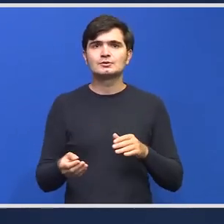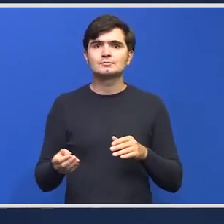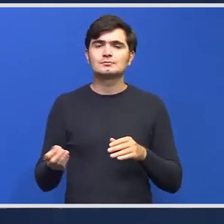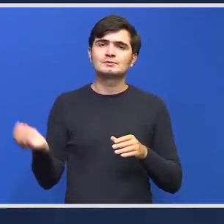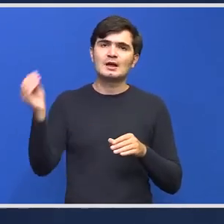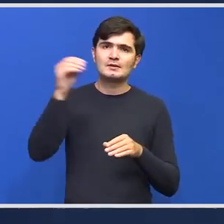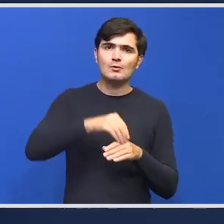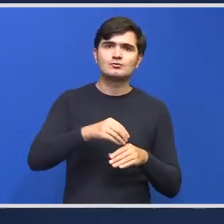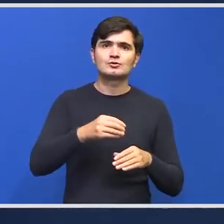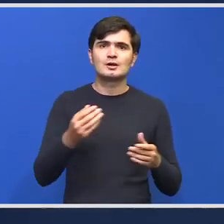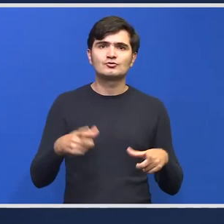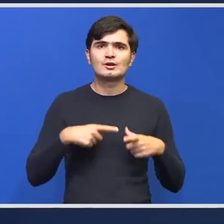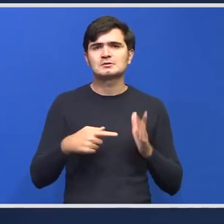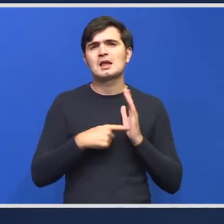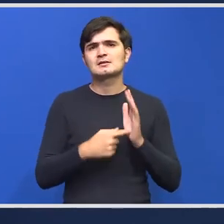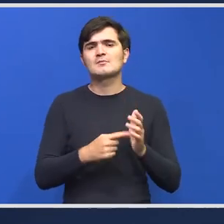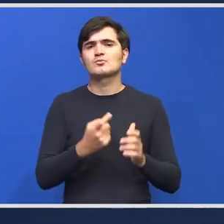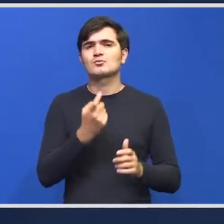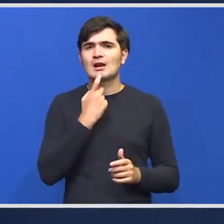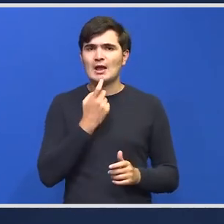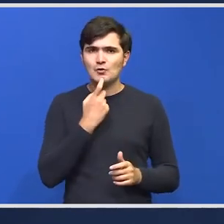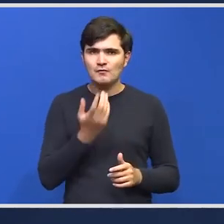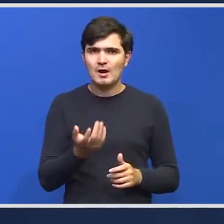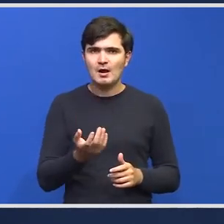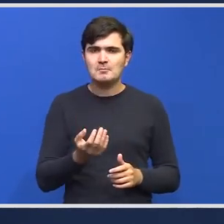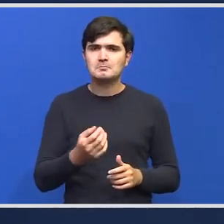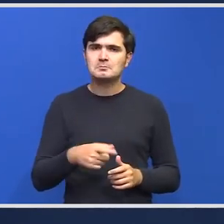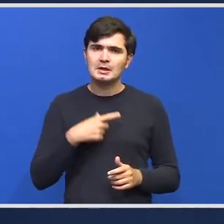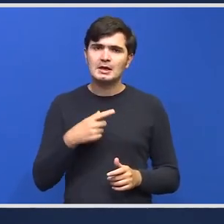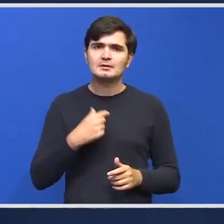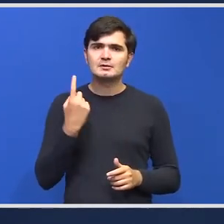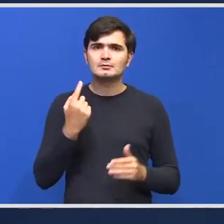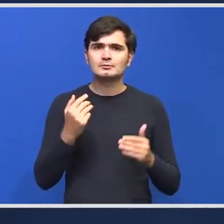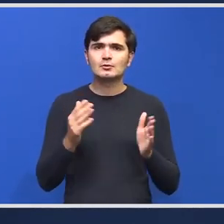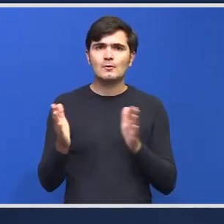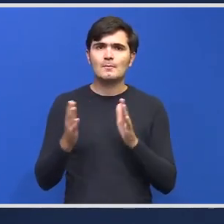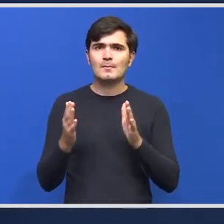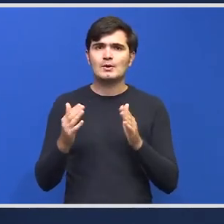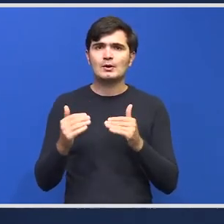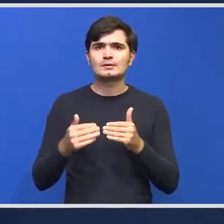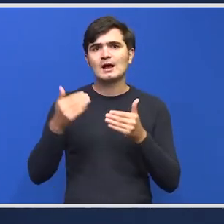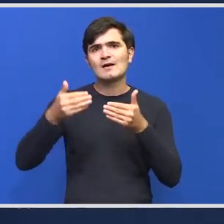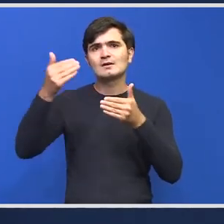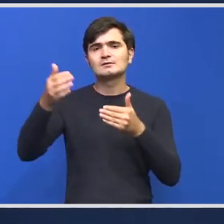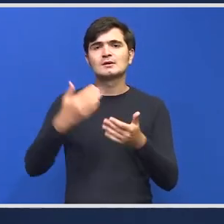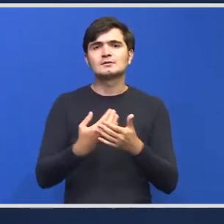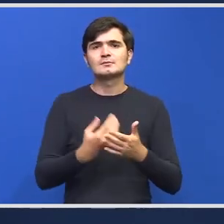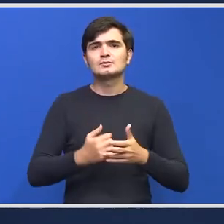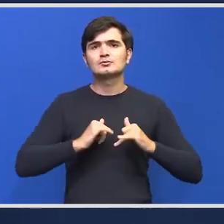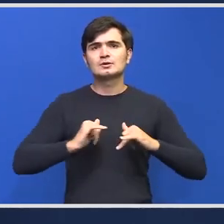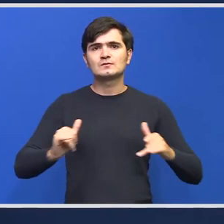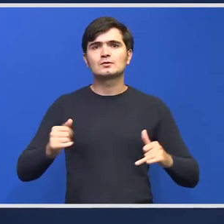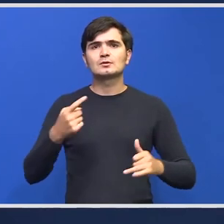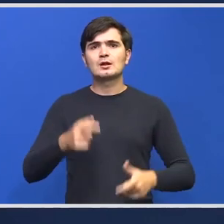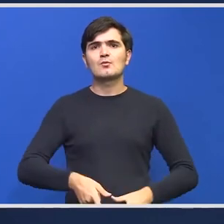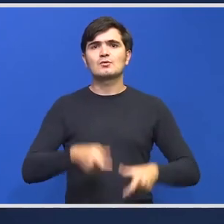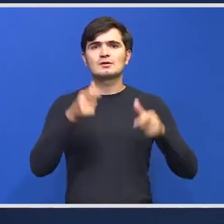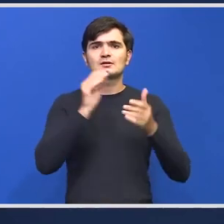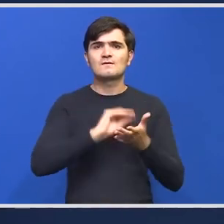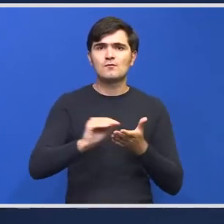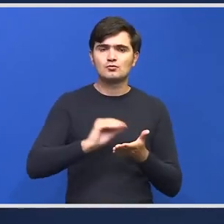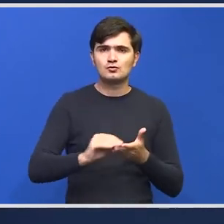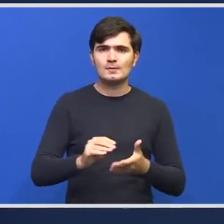celor existente de exemplu Craiova este într-o fază avansată de dezvoltarea unei unități funcționale